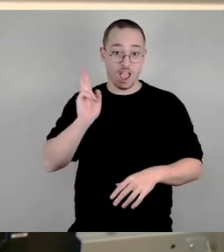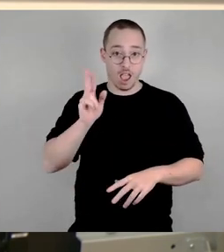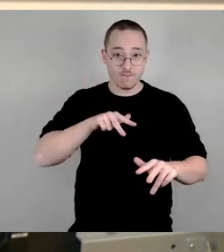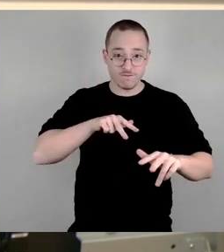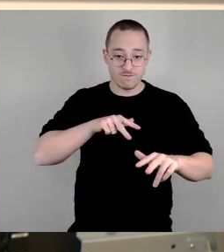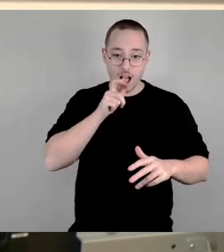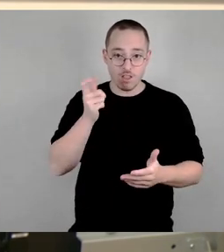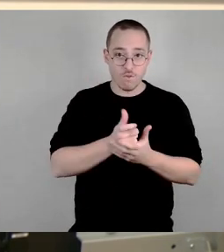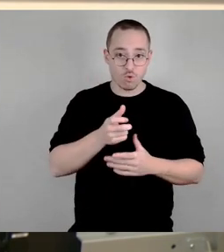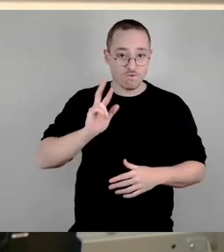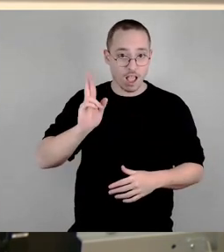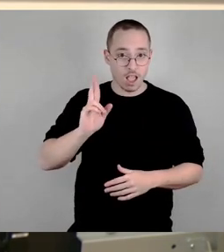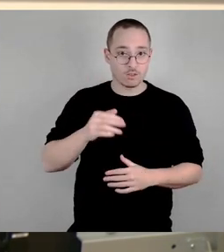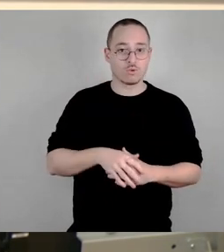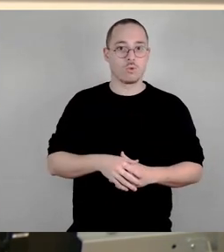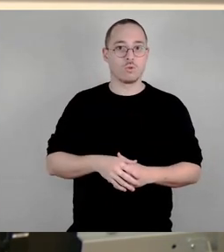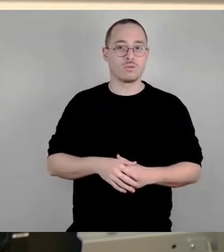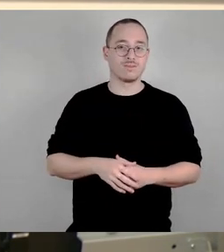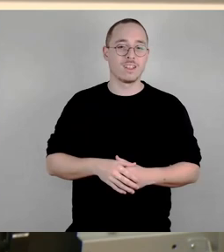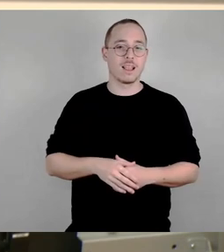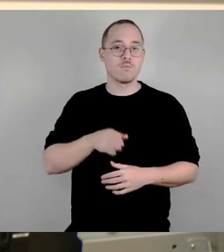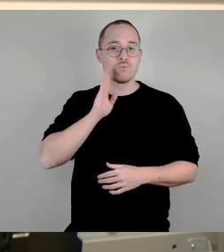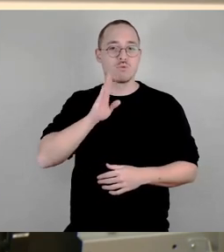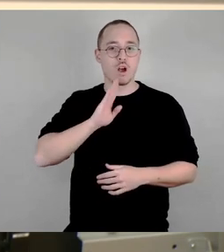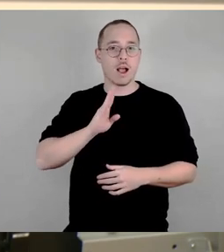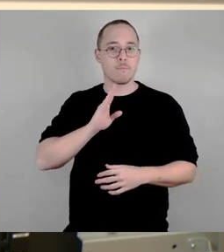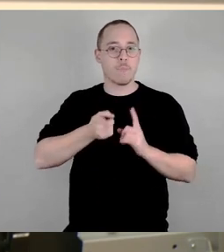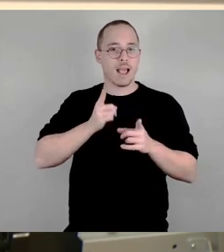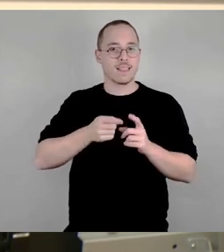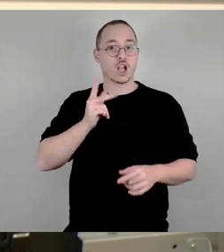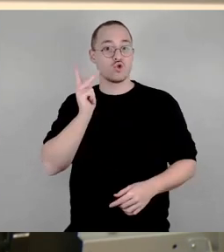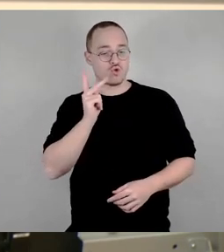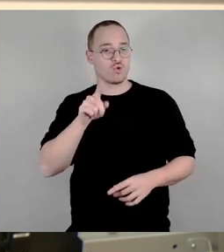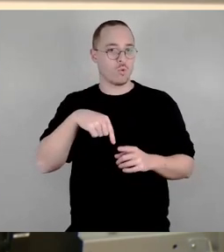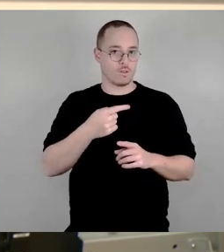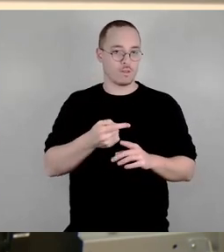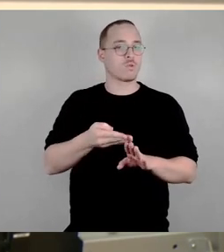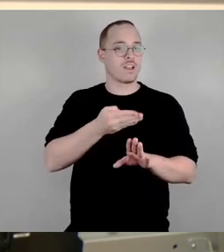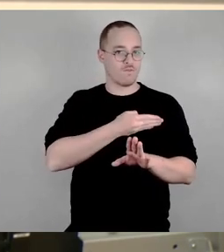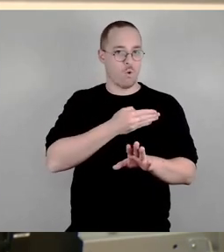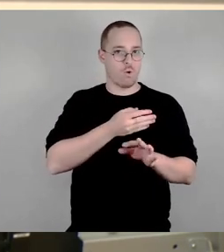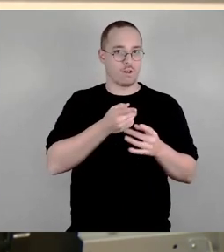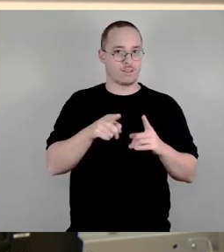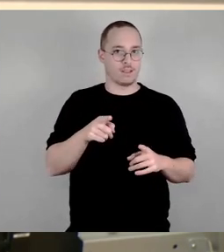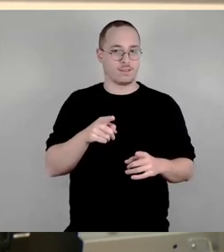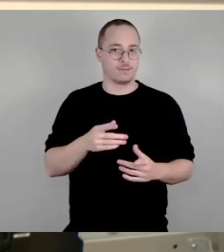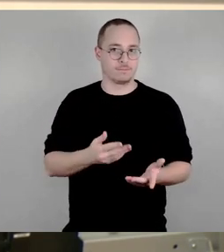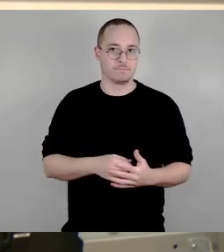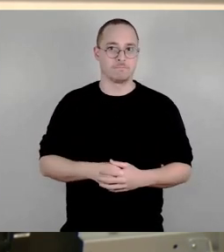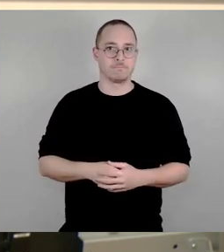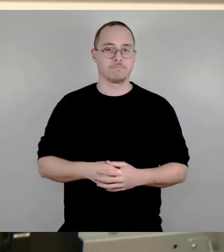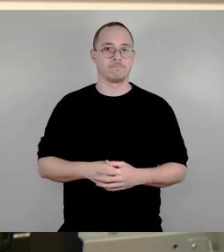Bürgermeister Ralsch mit Lamontain. Punkt. Aus unserer Sicht